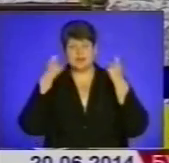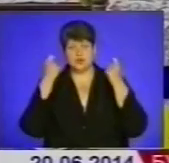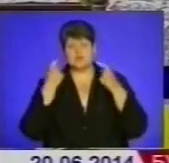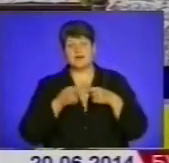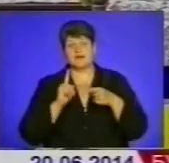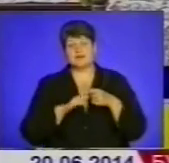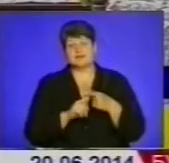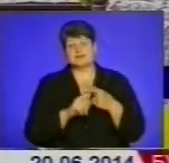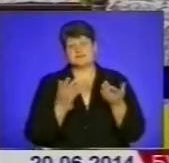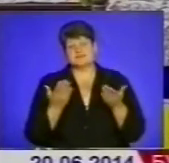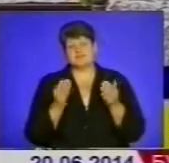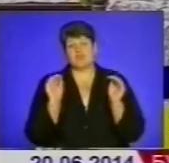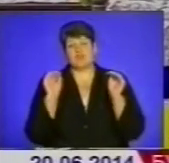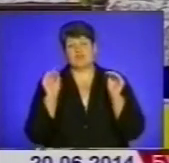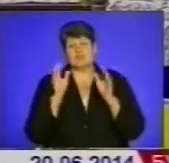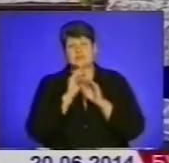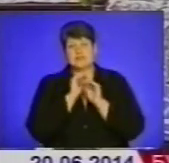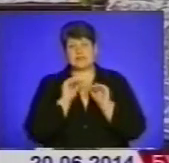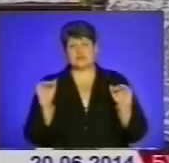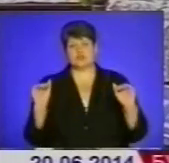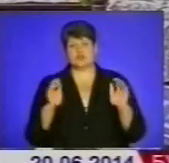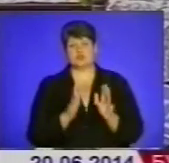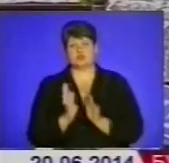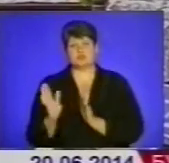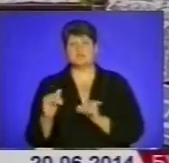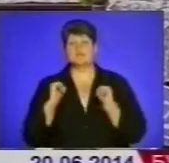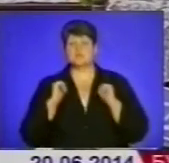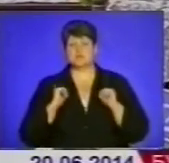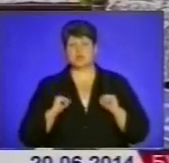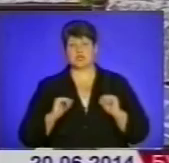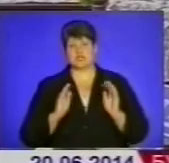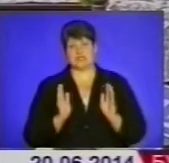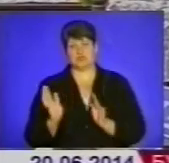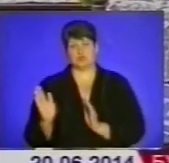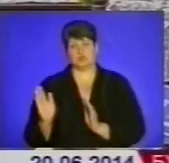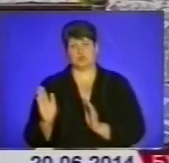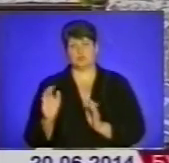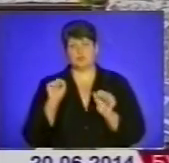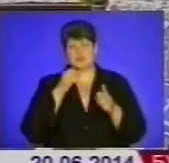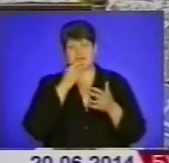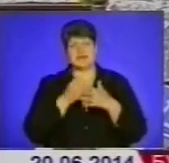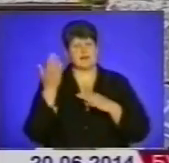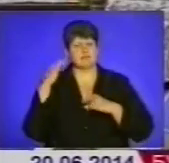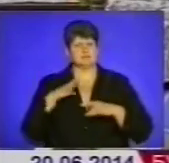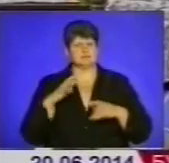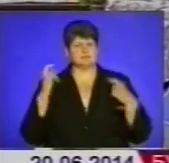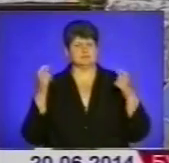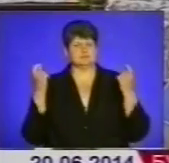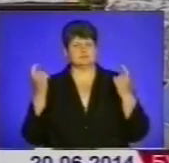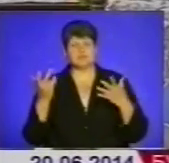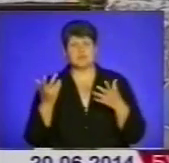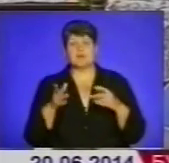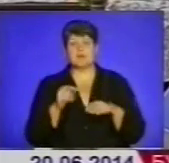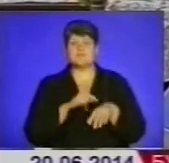якось в такому тихішому режимі, тобто в спокійнішому, можна сказати. Бо раніше це все більше було так. Ми